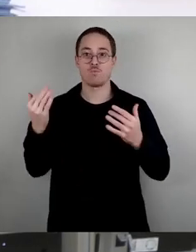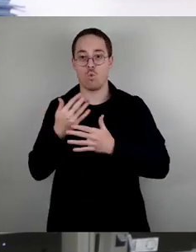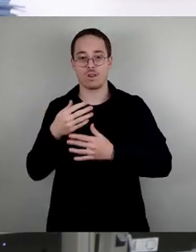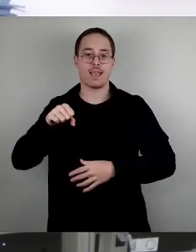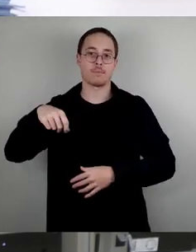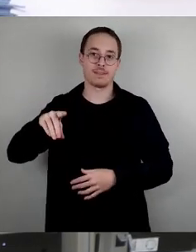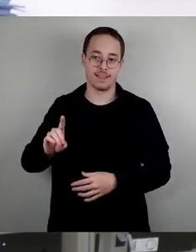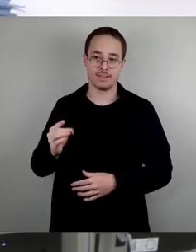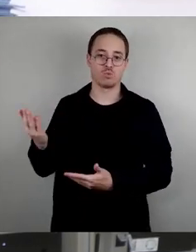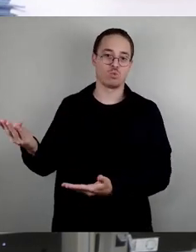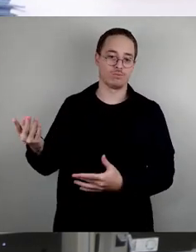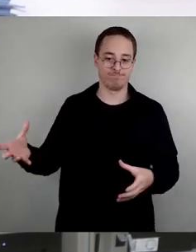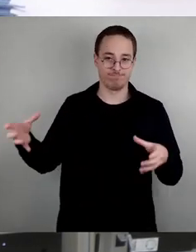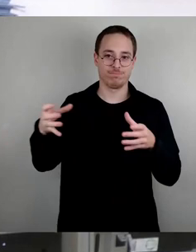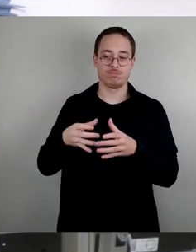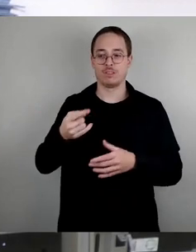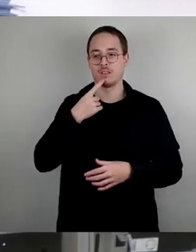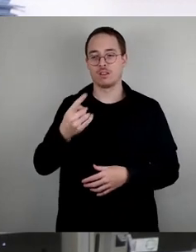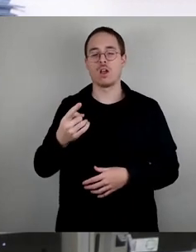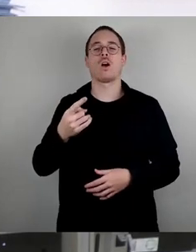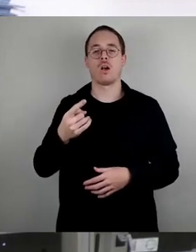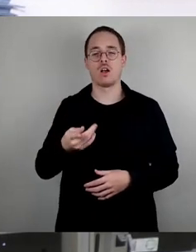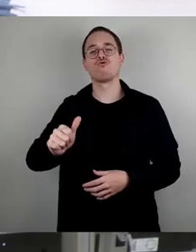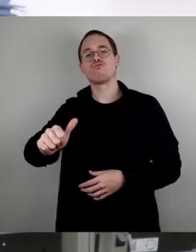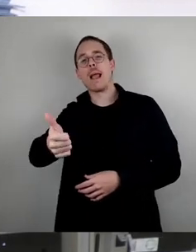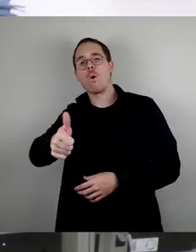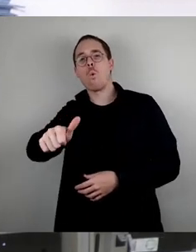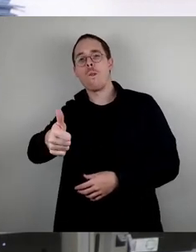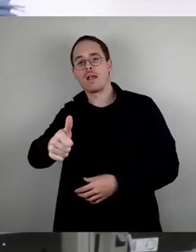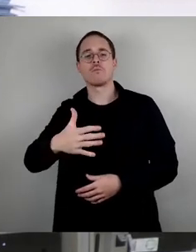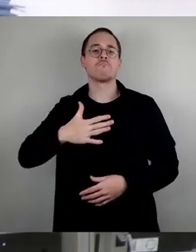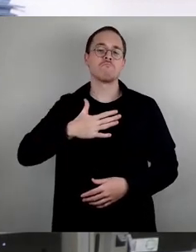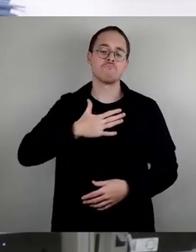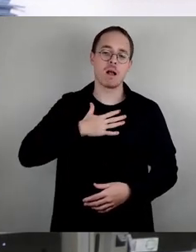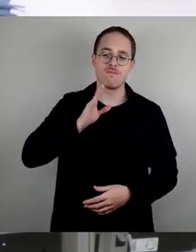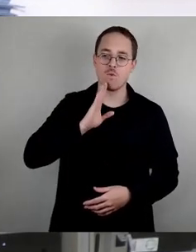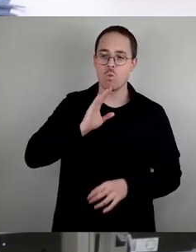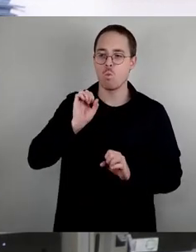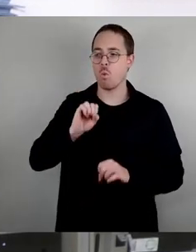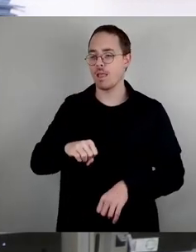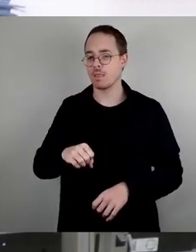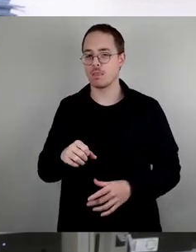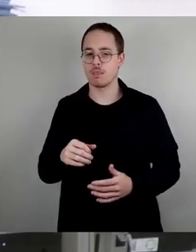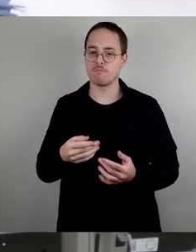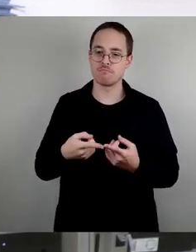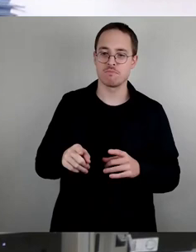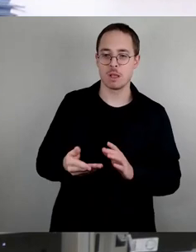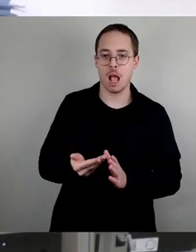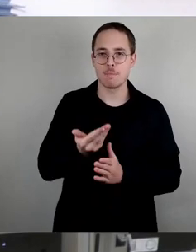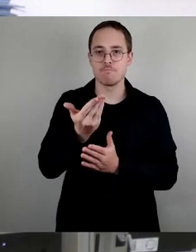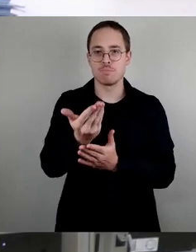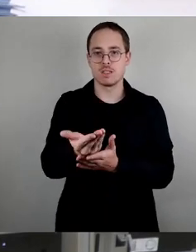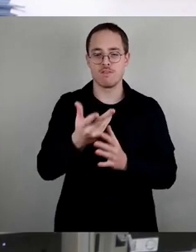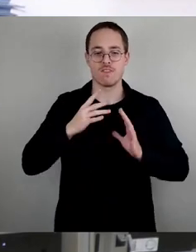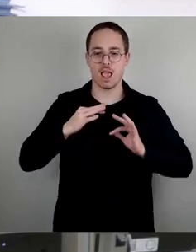vor allem diejenigen, welche ihr Eigentum ihren Wohnraum als Ferienwohnungen anbieten. Bei der SPD hat man